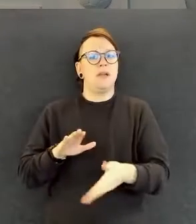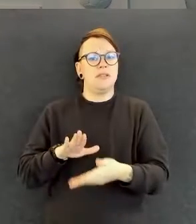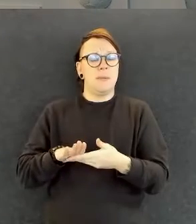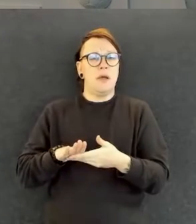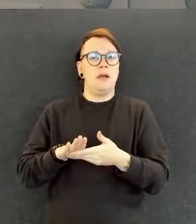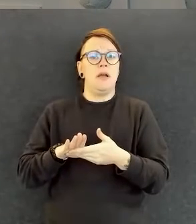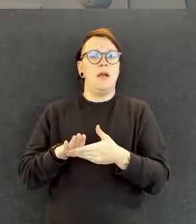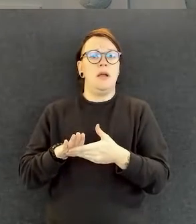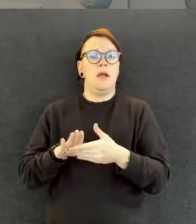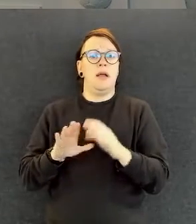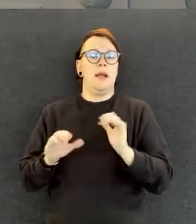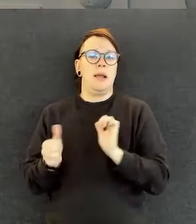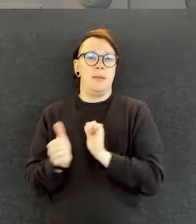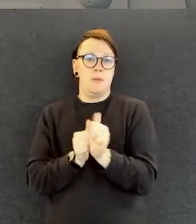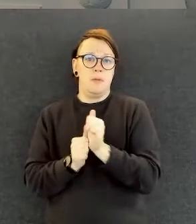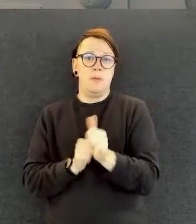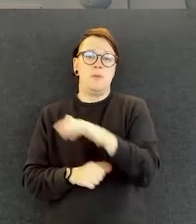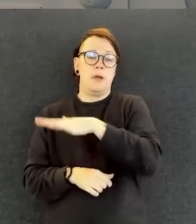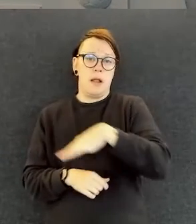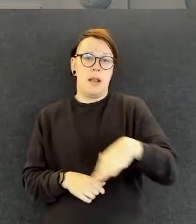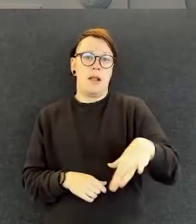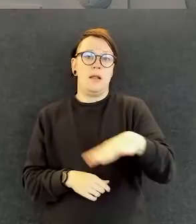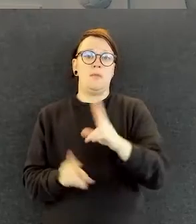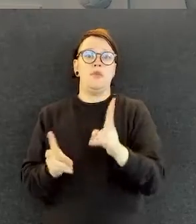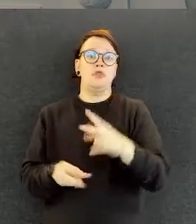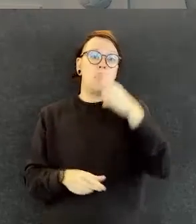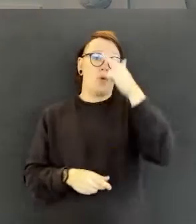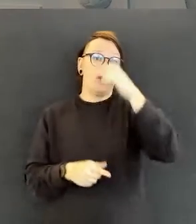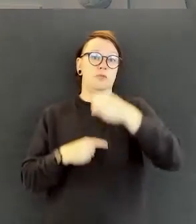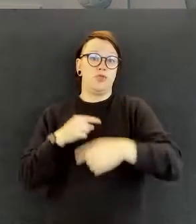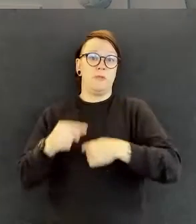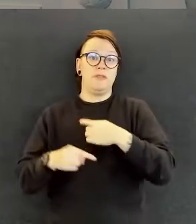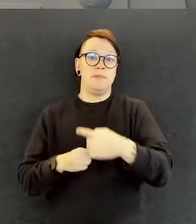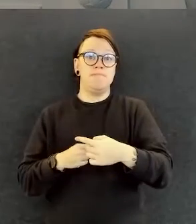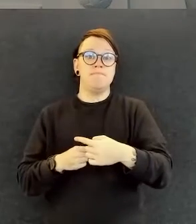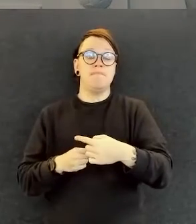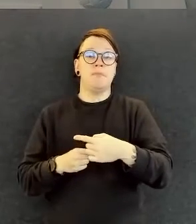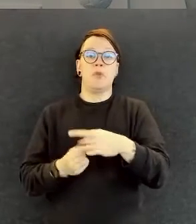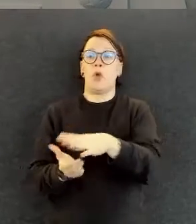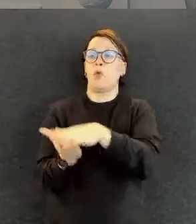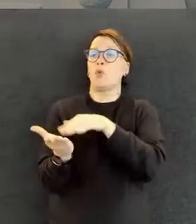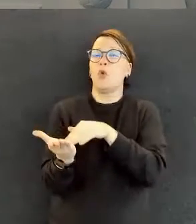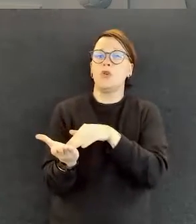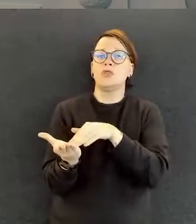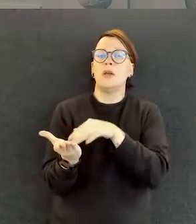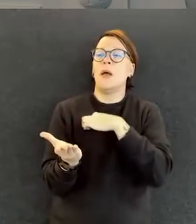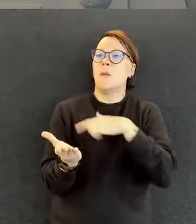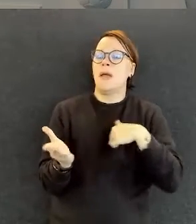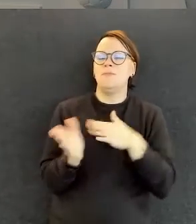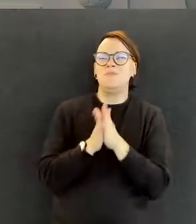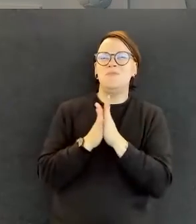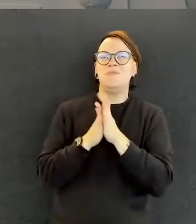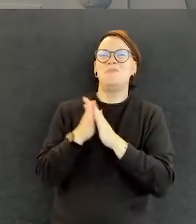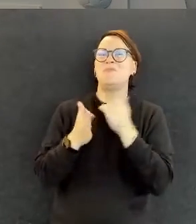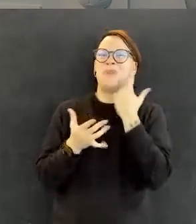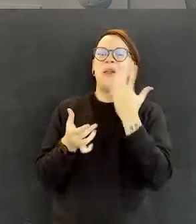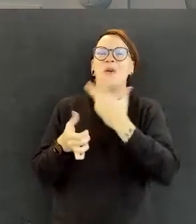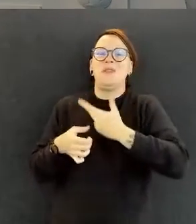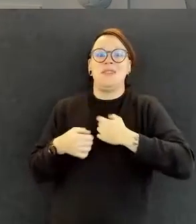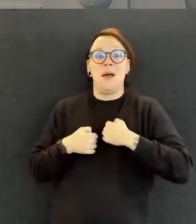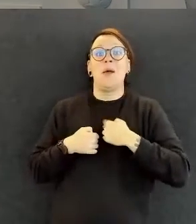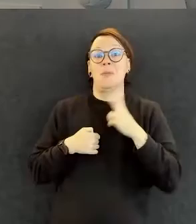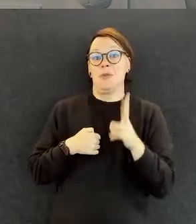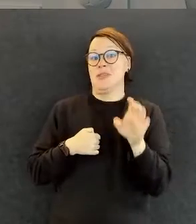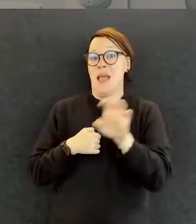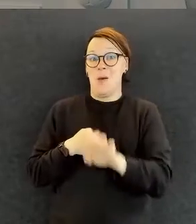luottamustoimissa. Ja mehän odotetaan tätä tutkimuksen tuloksia yhtä innokkaasti kuin meidän eurooppalaiset kollegat myöskin ja